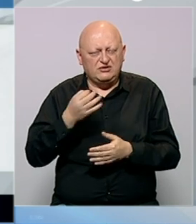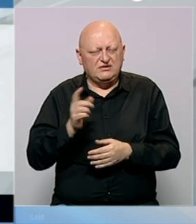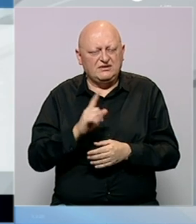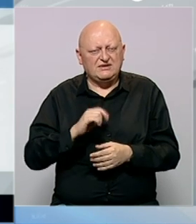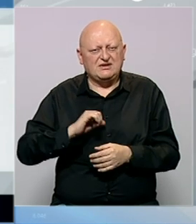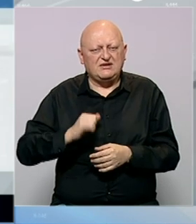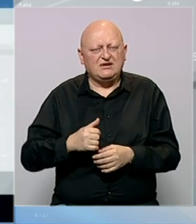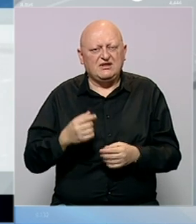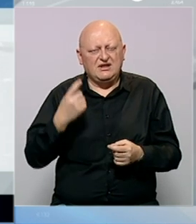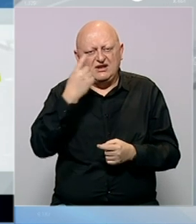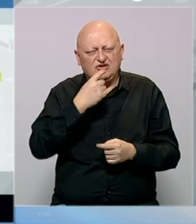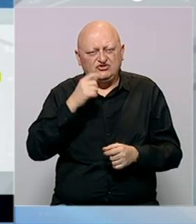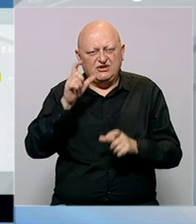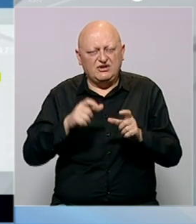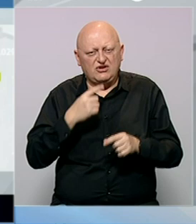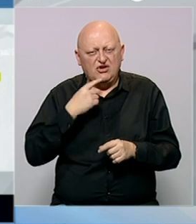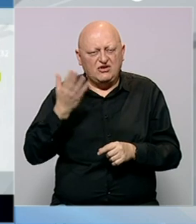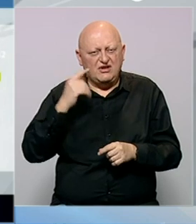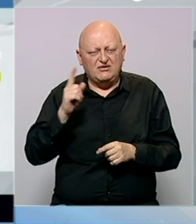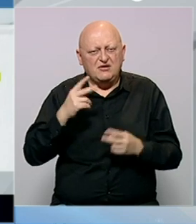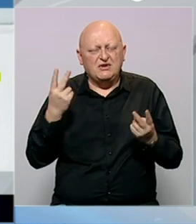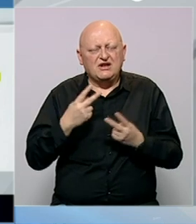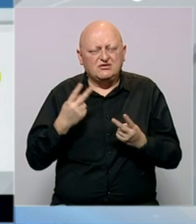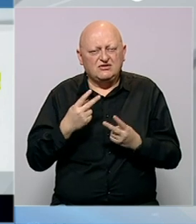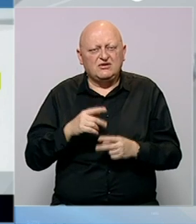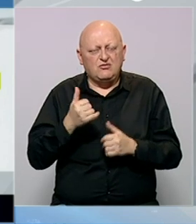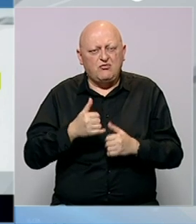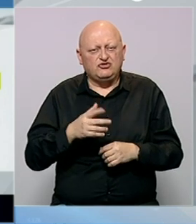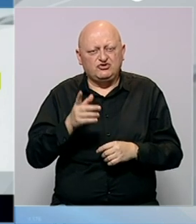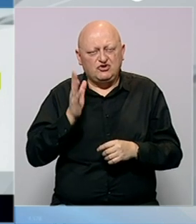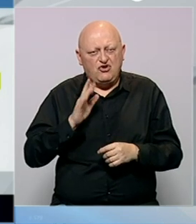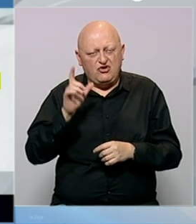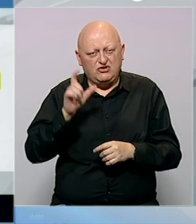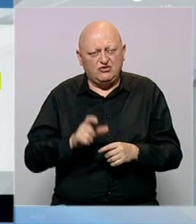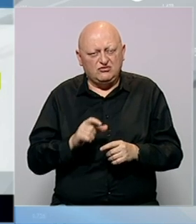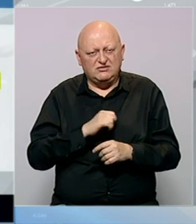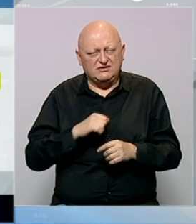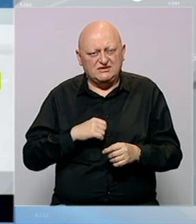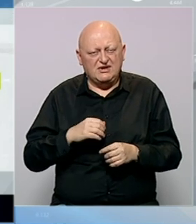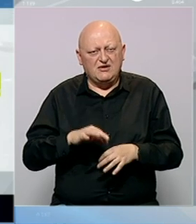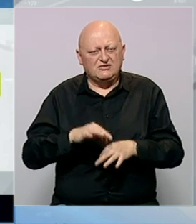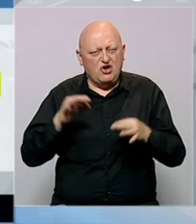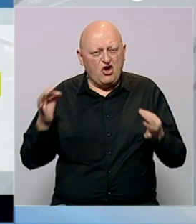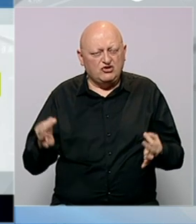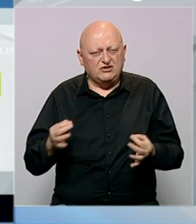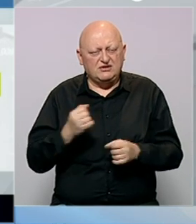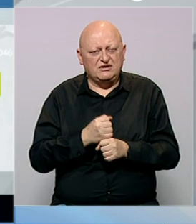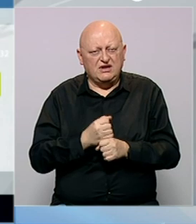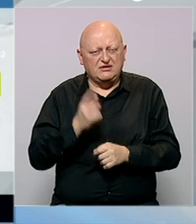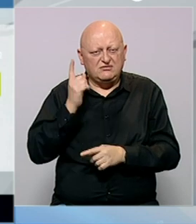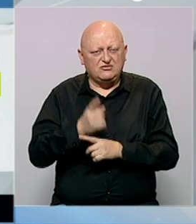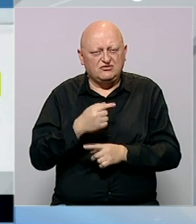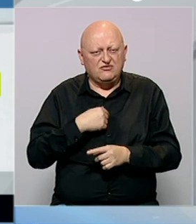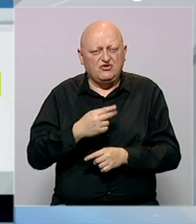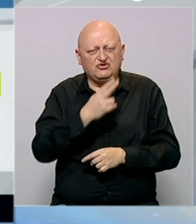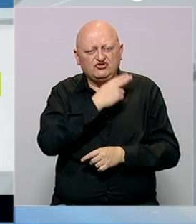nisam htjela razočarati narod koji to donedavno ne bi razumio. Ali pošto se gospodin simbioza sam počeo razotkrivati i raditi po nalogu svog